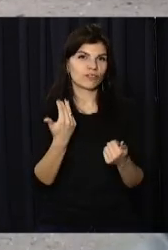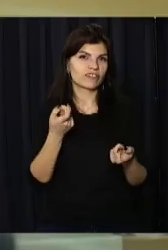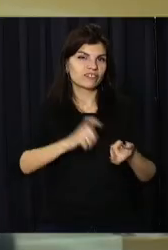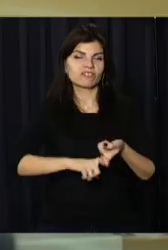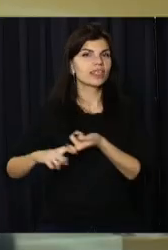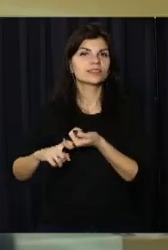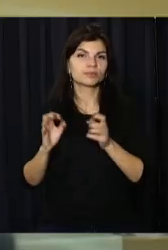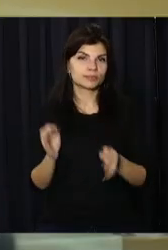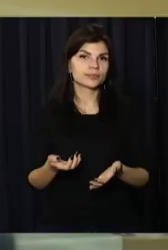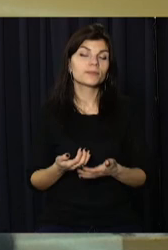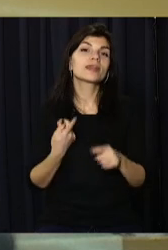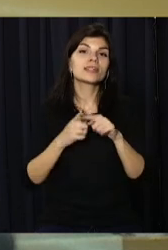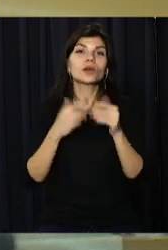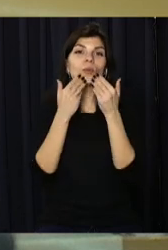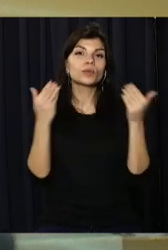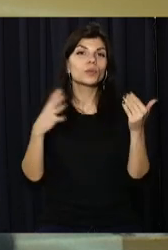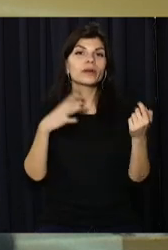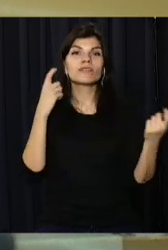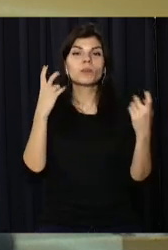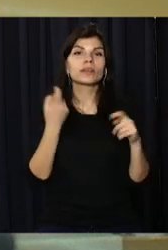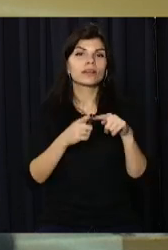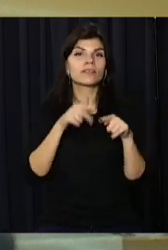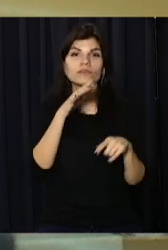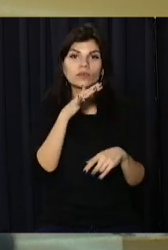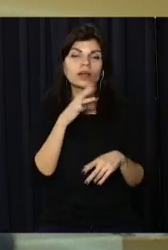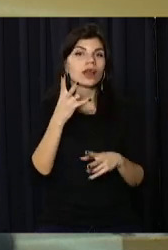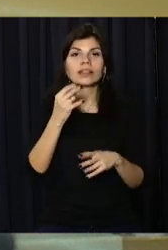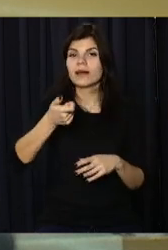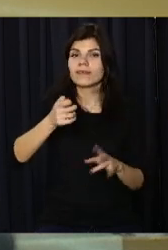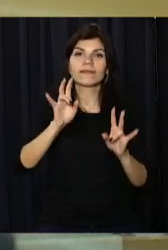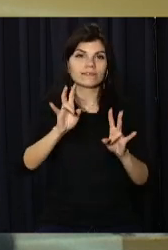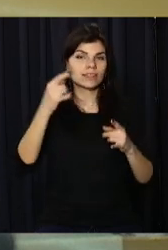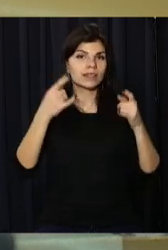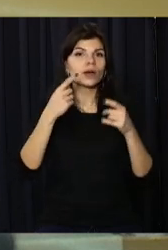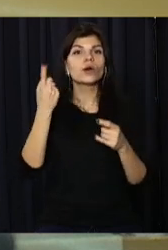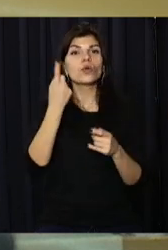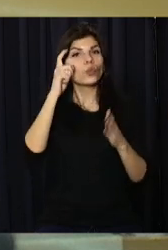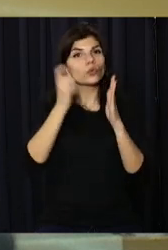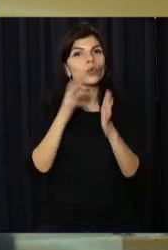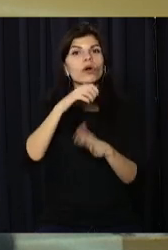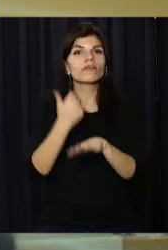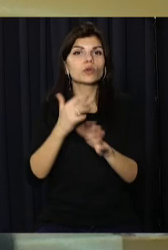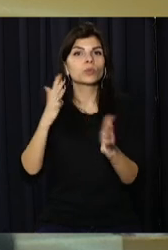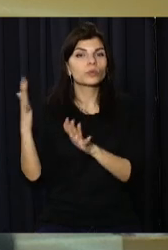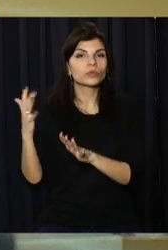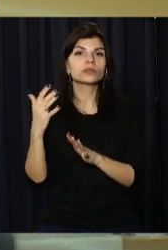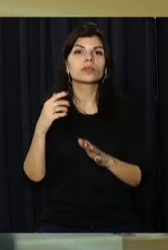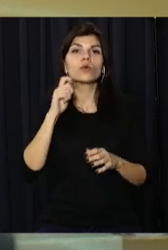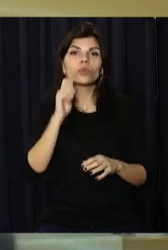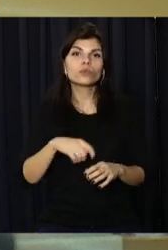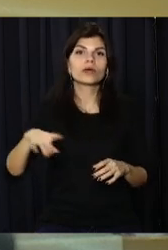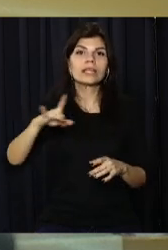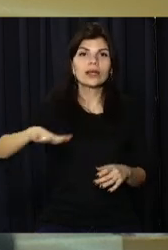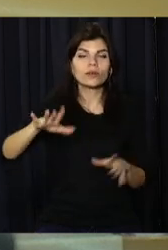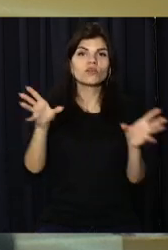І це була остання інформація на цю годину. Не перемикайте та дізнавайтесь першими про головні події регіону та країни